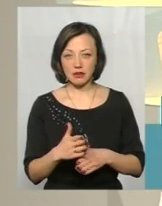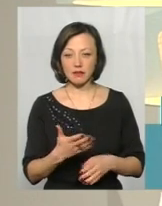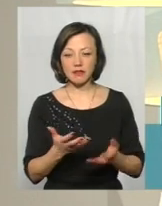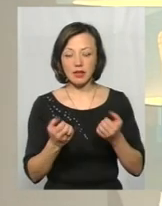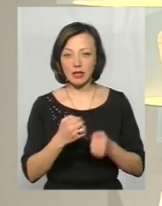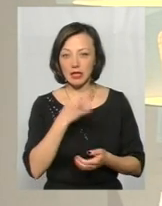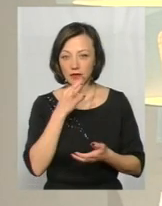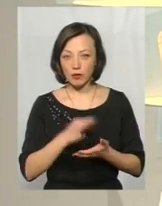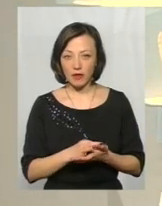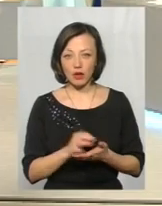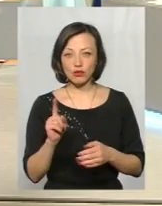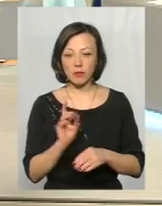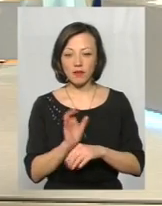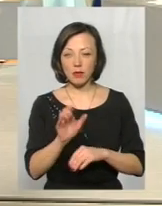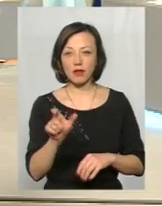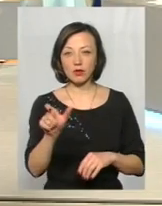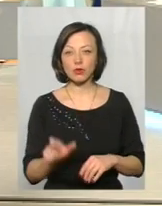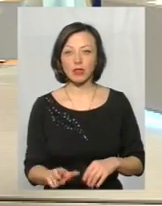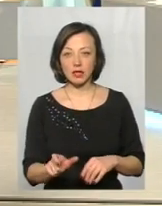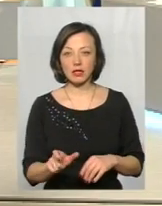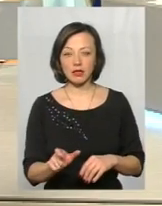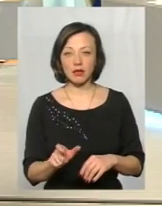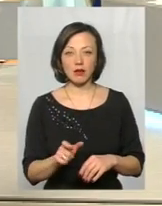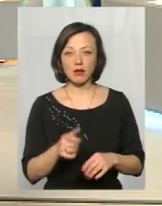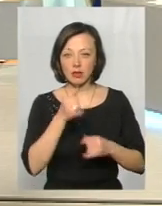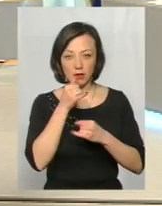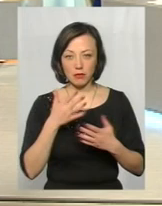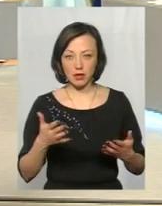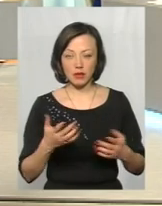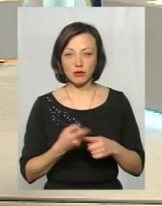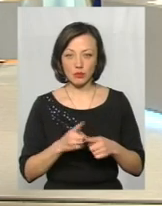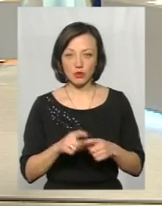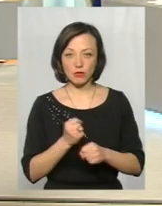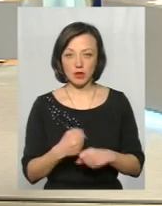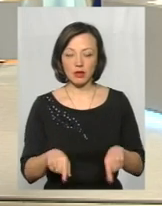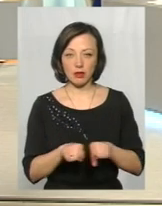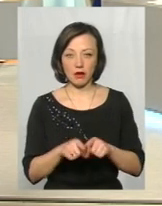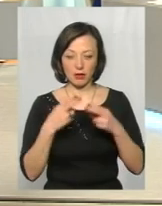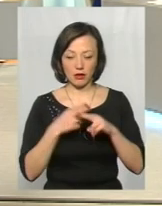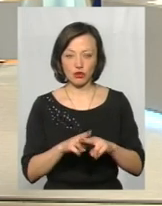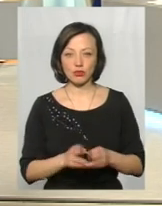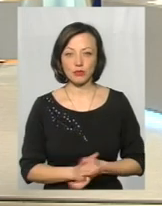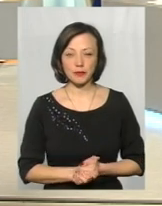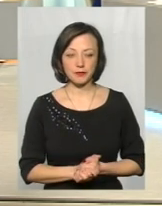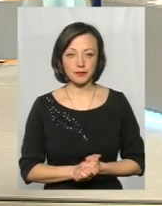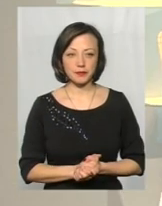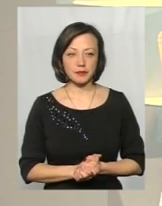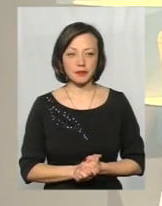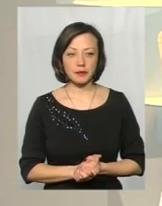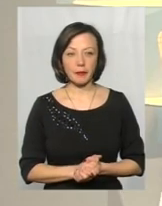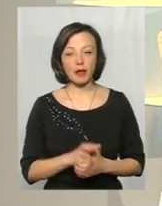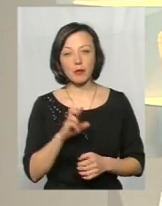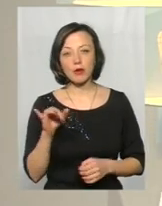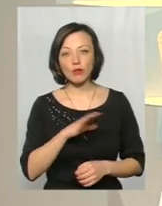відповідальність, щоб відправити туди людину, яка б їх збивала, він просто не міг. Тому от вони зробили так. А якби були